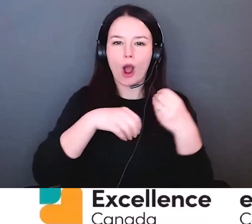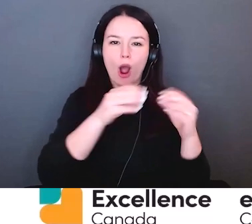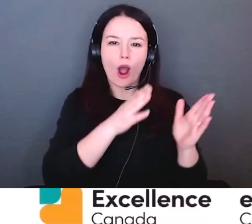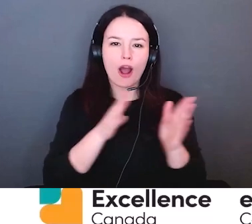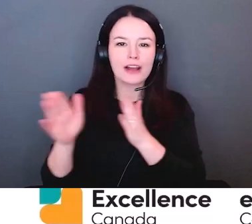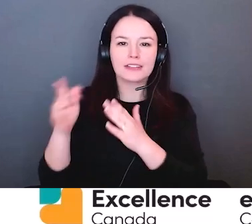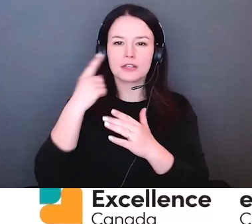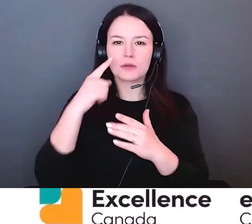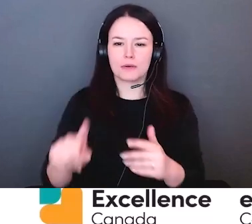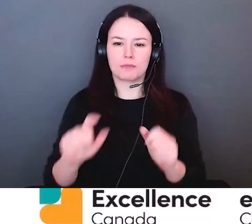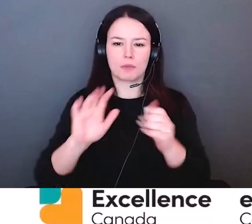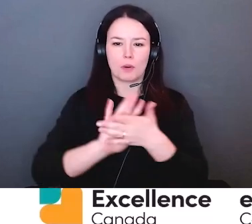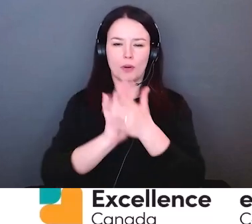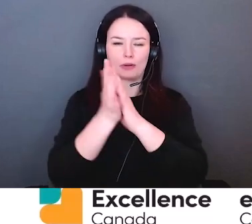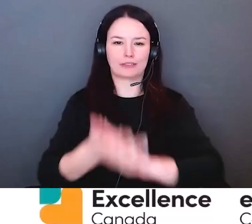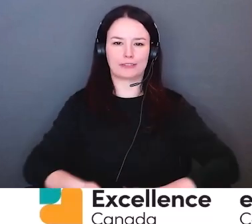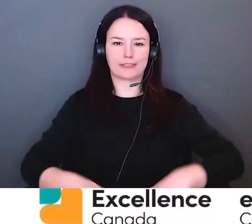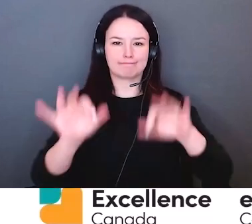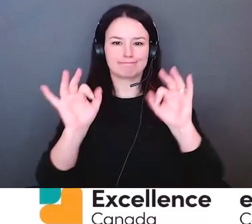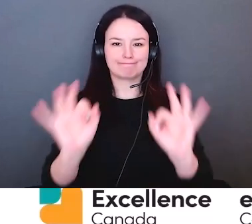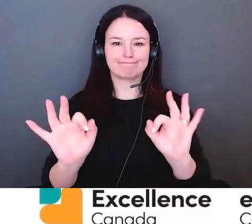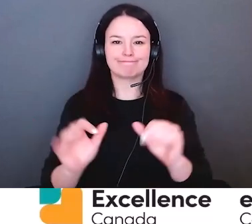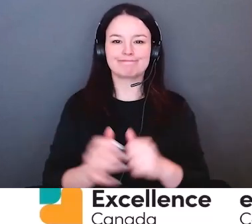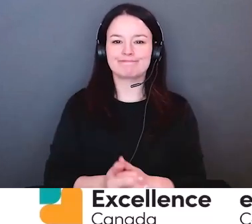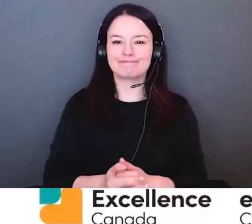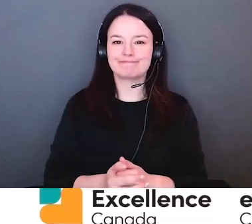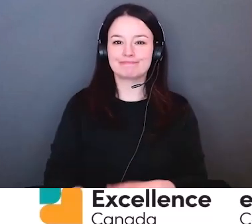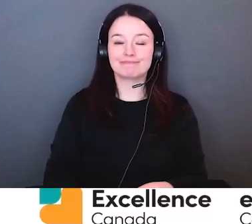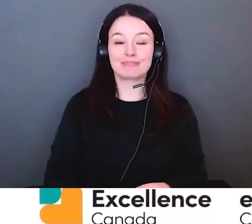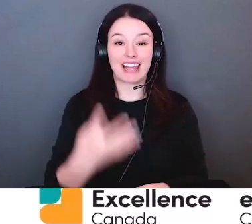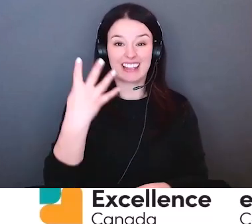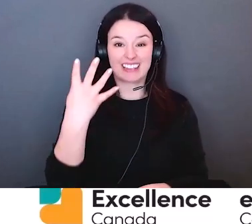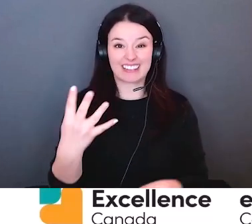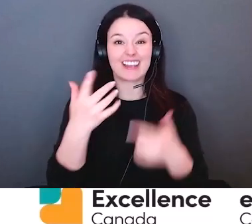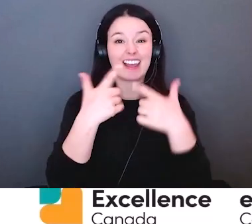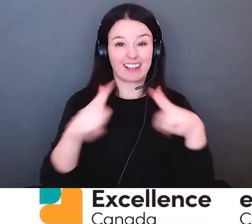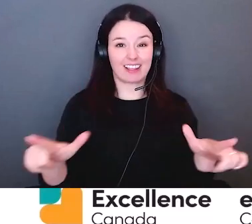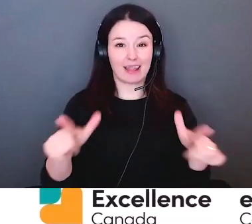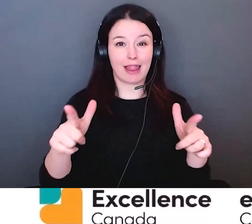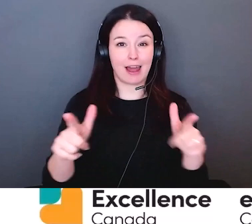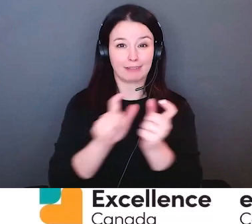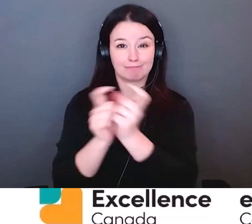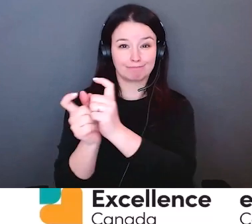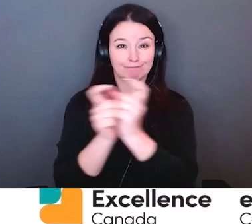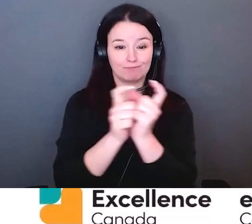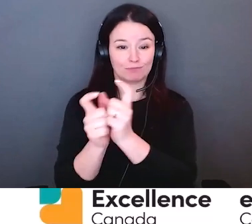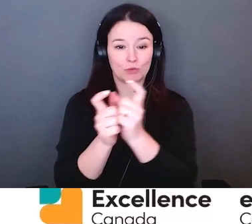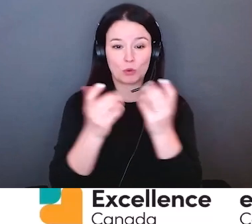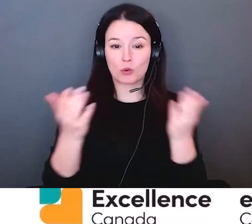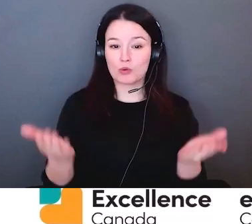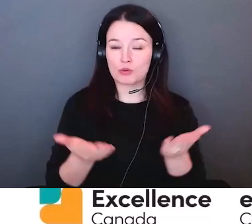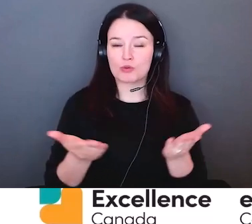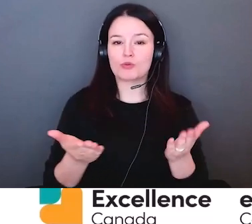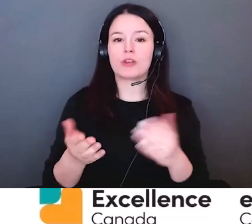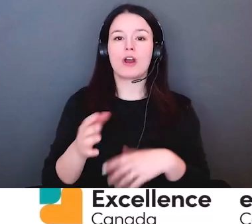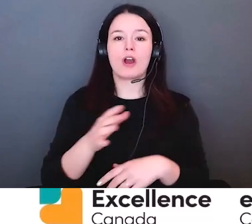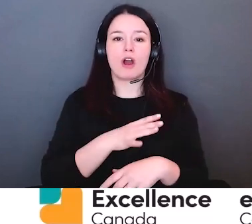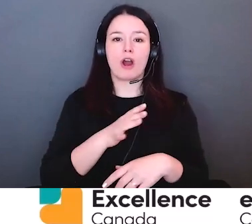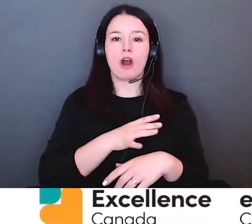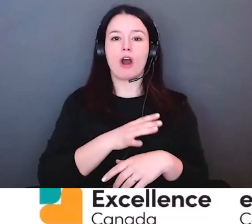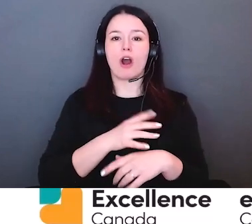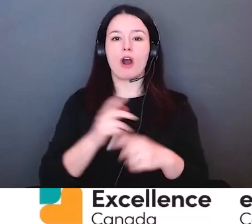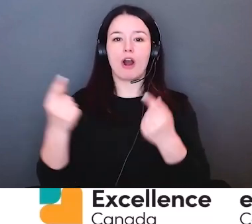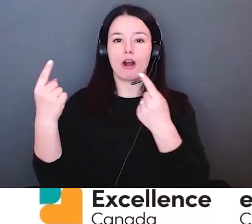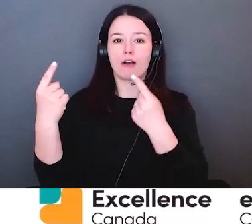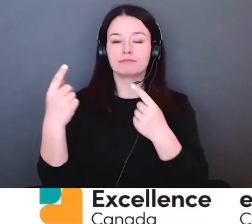À mesure que vous vous joignez à nous, je vous demande de prendre quelques instants pour répondre au sondage que